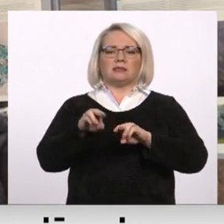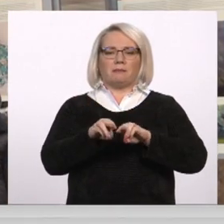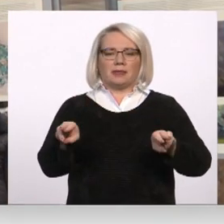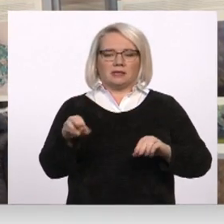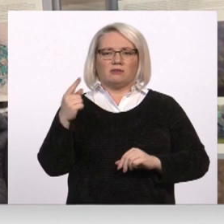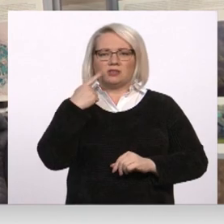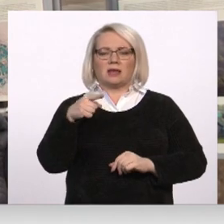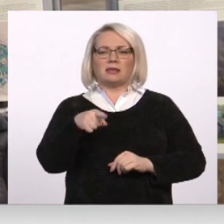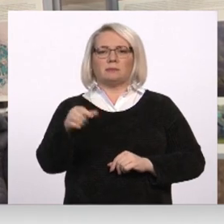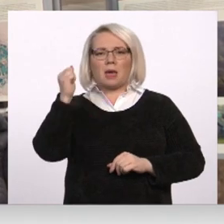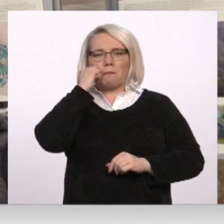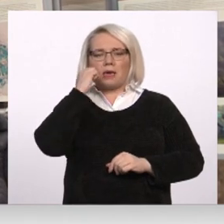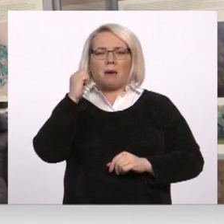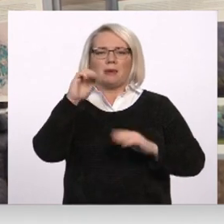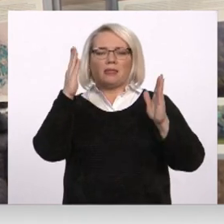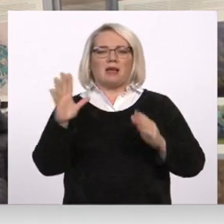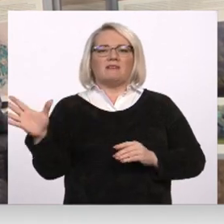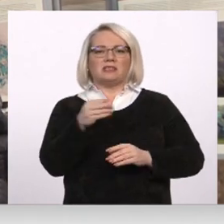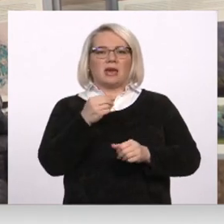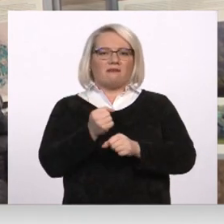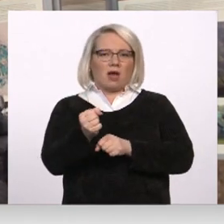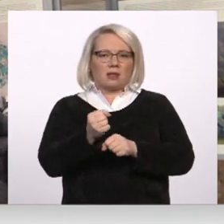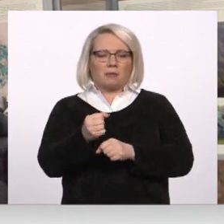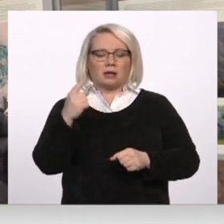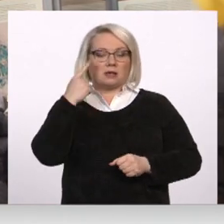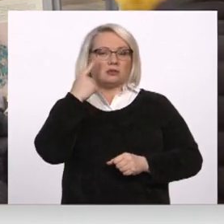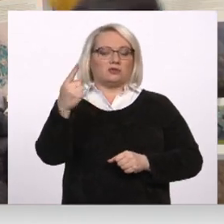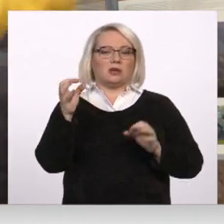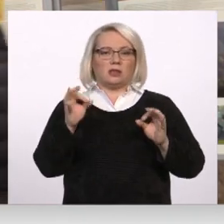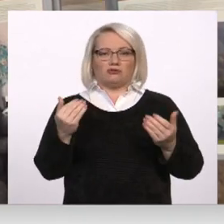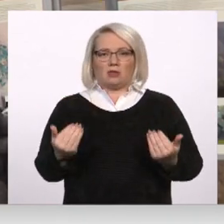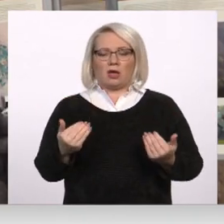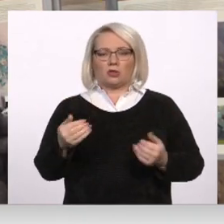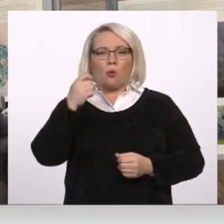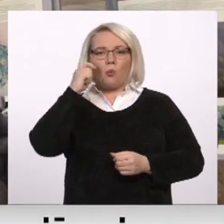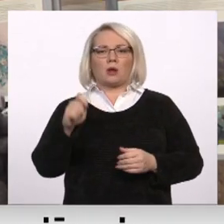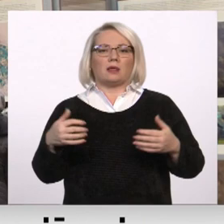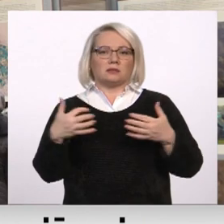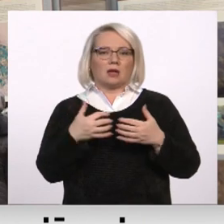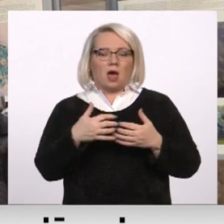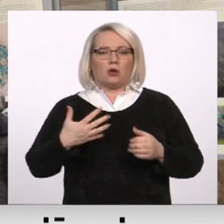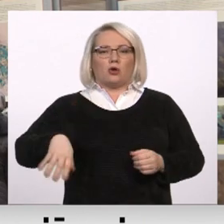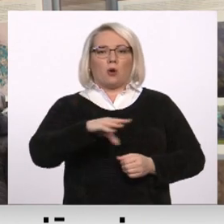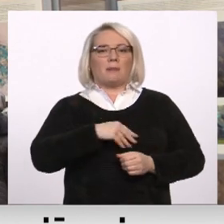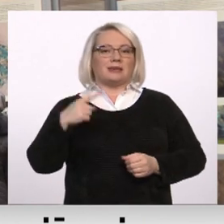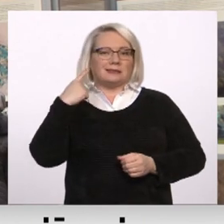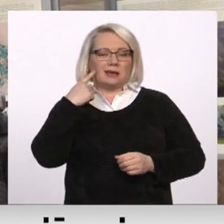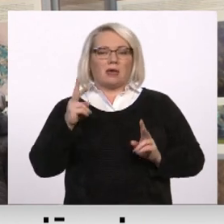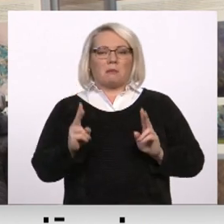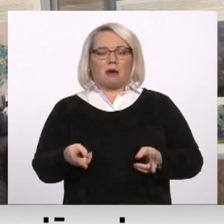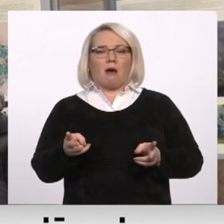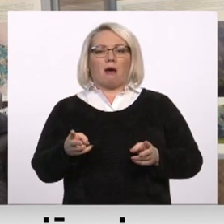visai šajai vardarbībai, kas kaut kādā mērā mums asociējas tieši ar pašreizēju Ukrainas karu. Jo mēs jau dzirdām, ka